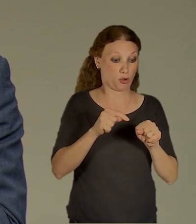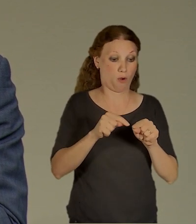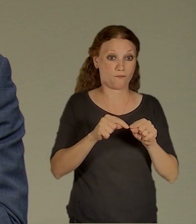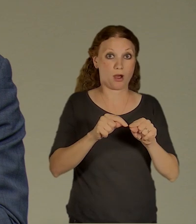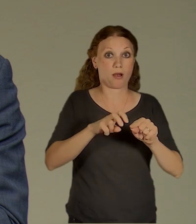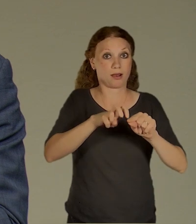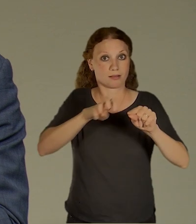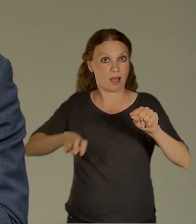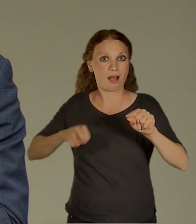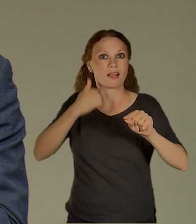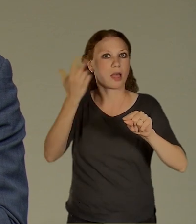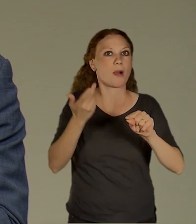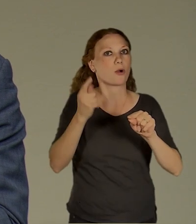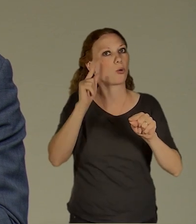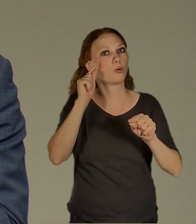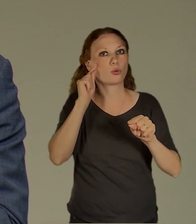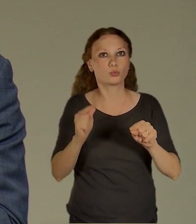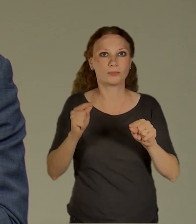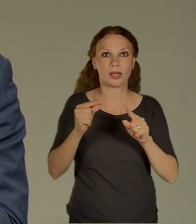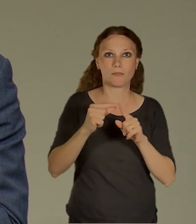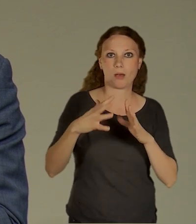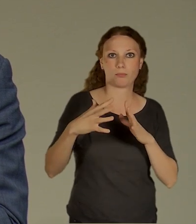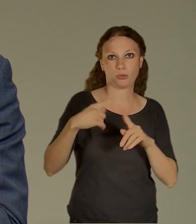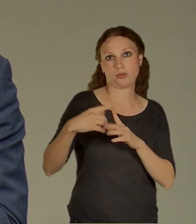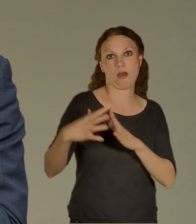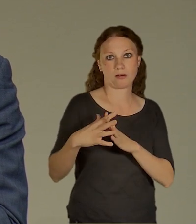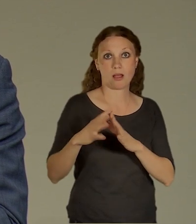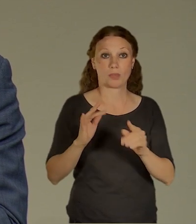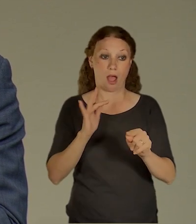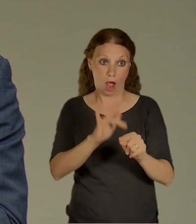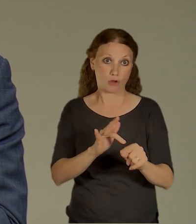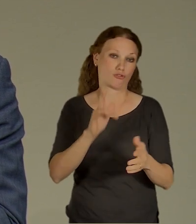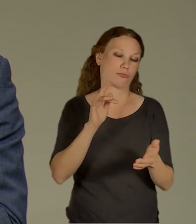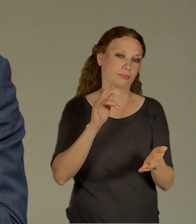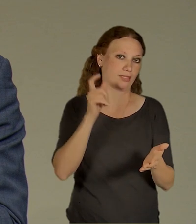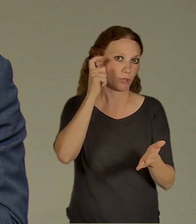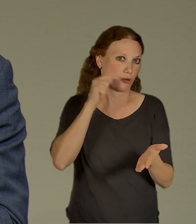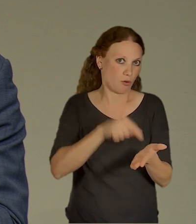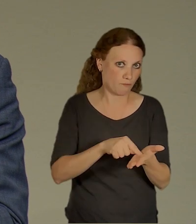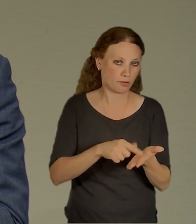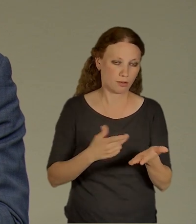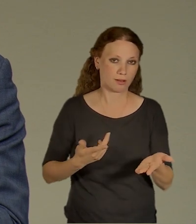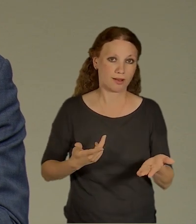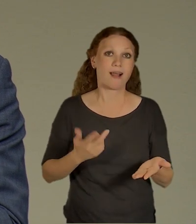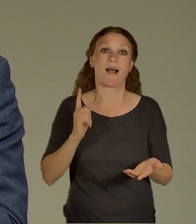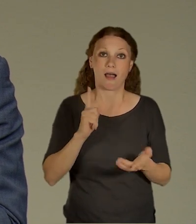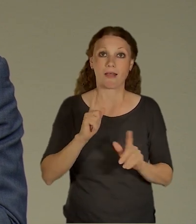tady. Nicméně my teď se budeme snažit ve spolupráci se středočeským krajem